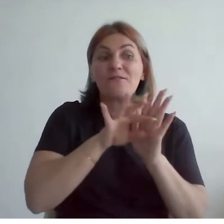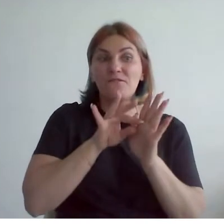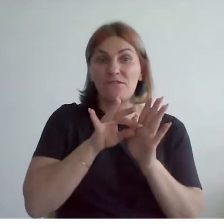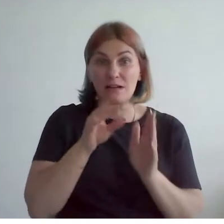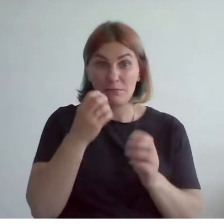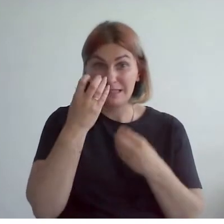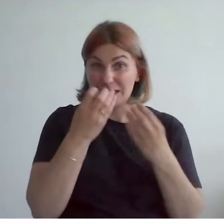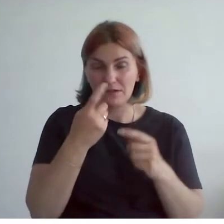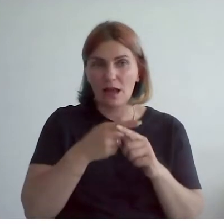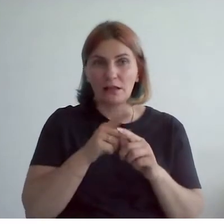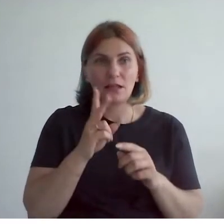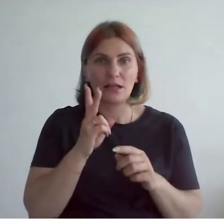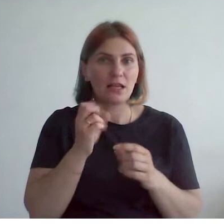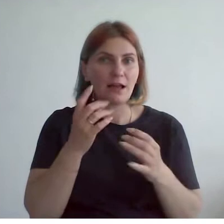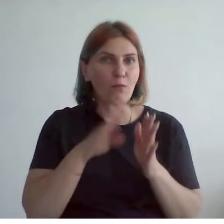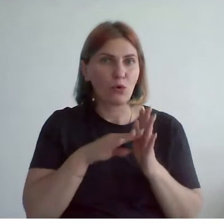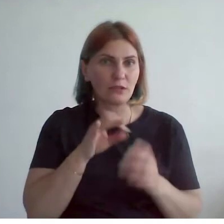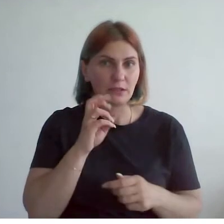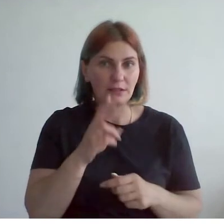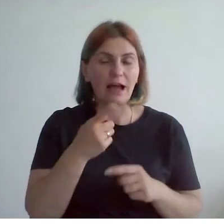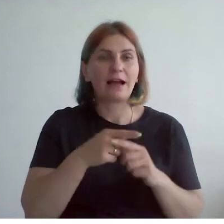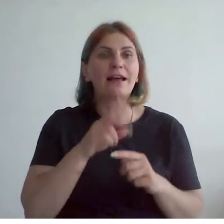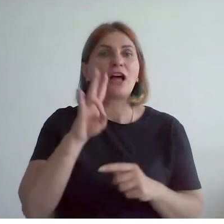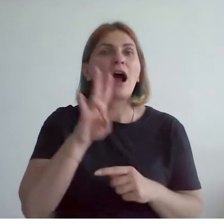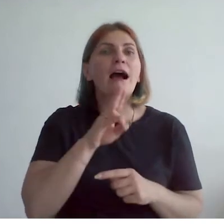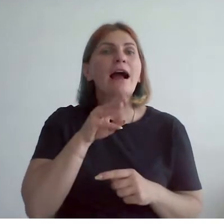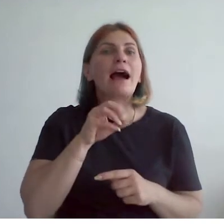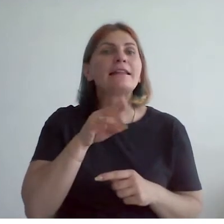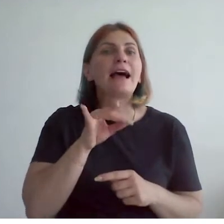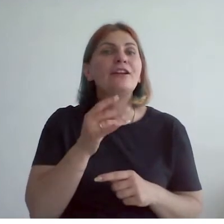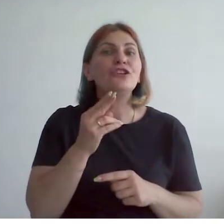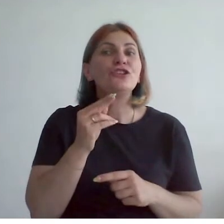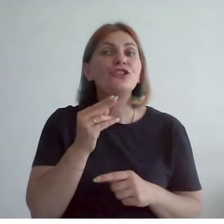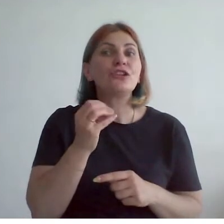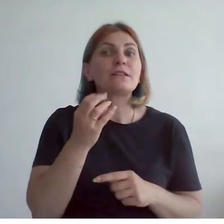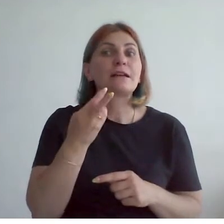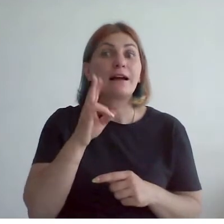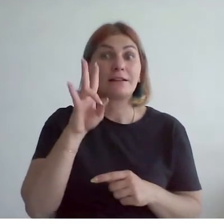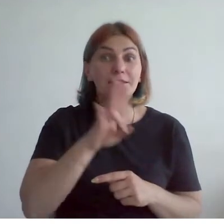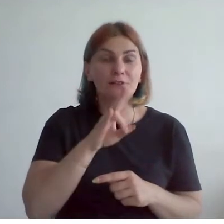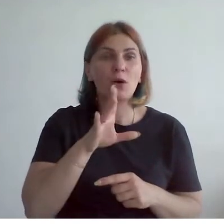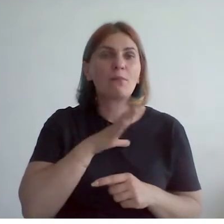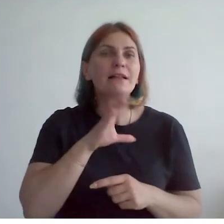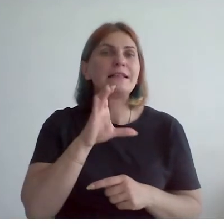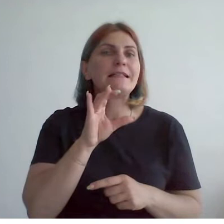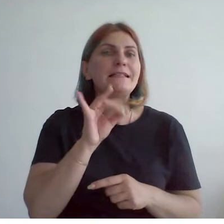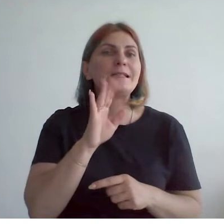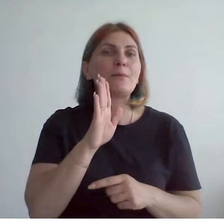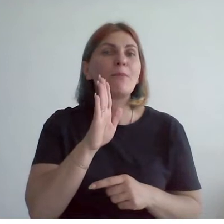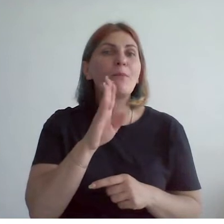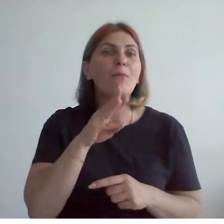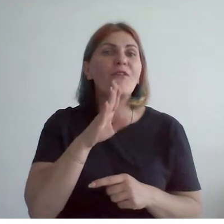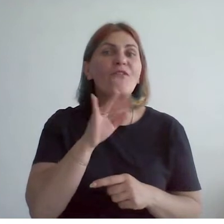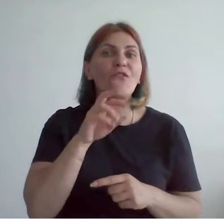католической традиции вообще это было распространено до революции. У нас в стране тоже гиацинт был символом воскрешения вечной